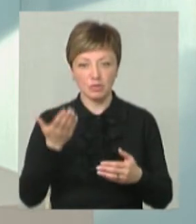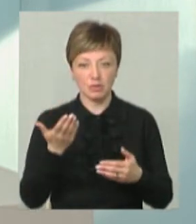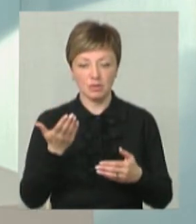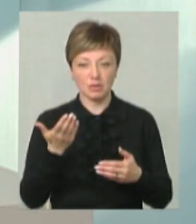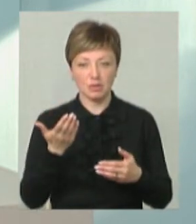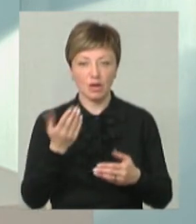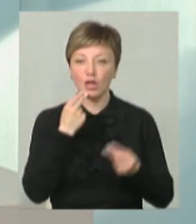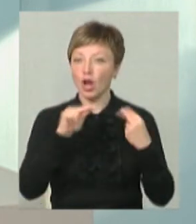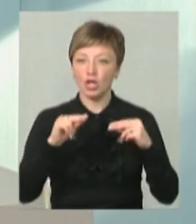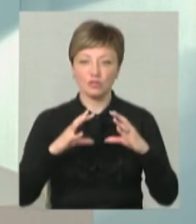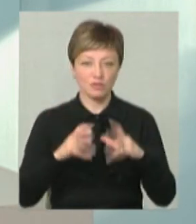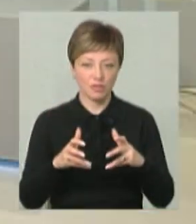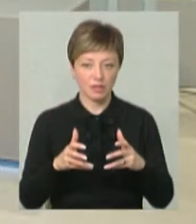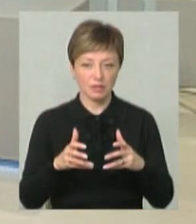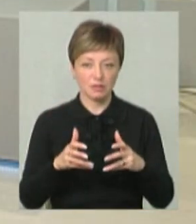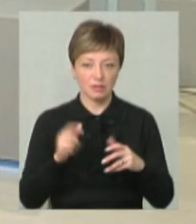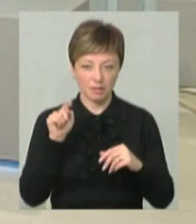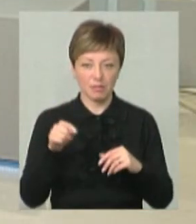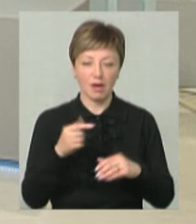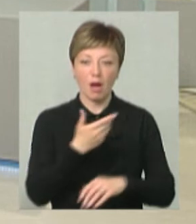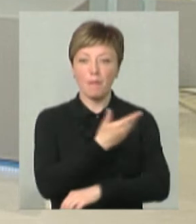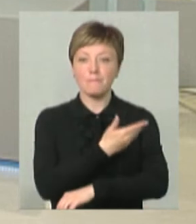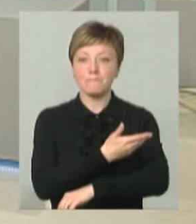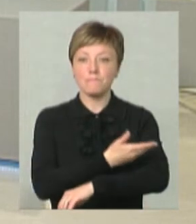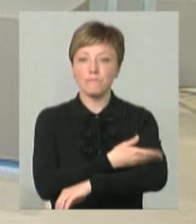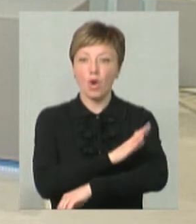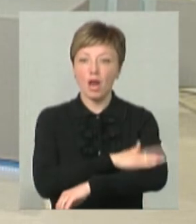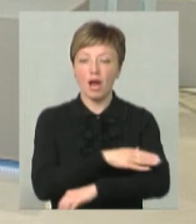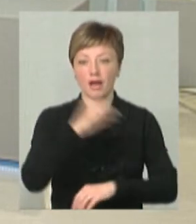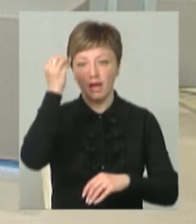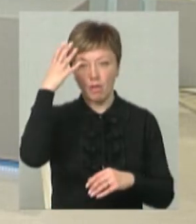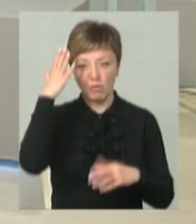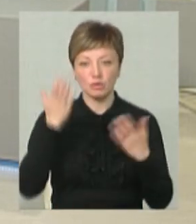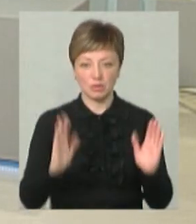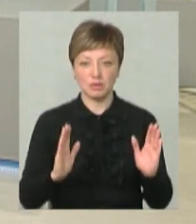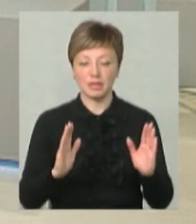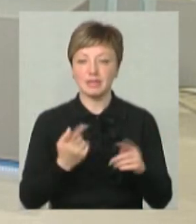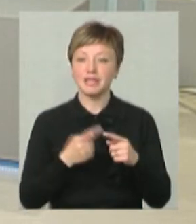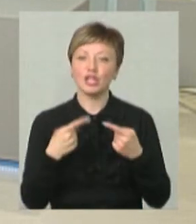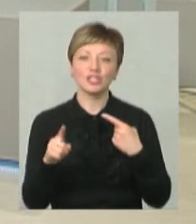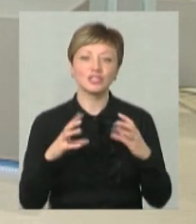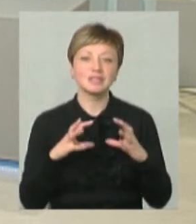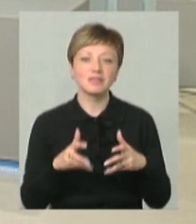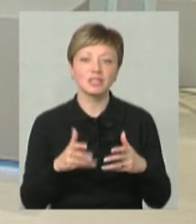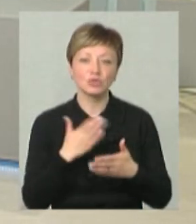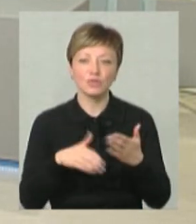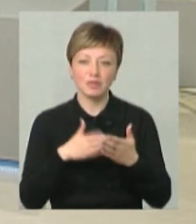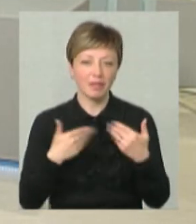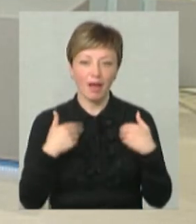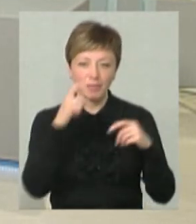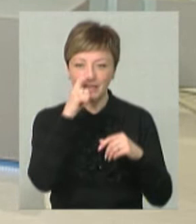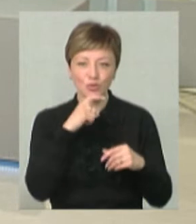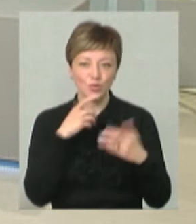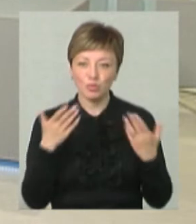так один з кращих в світі плакатів, скажімо, там, поляки, японці. Ну, по-перше, це інший світ, зовсім нам не